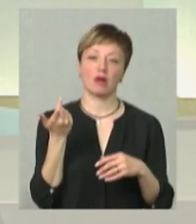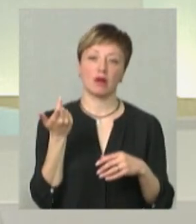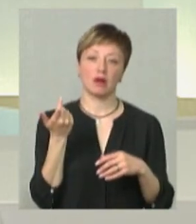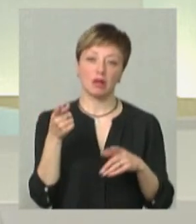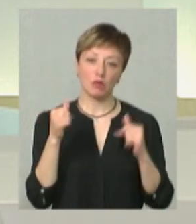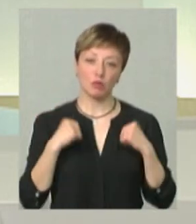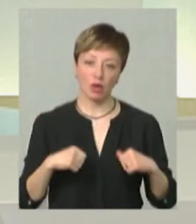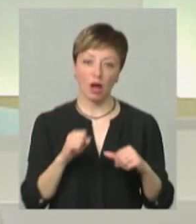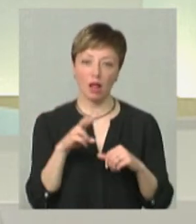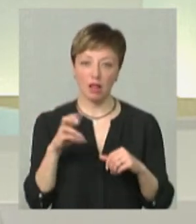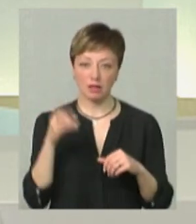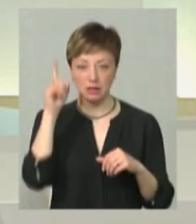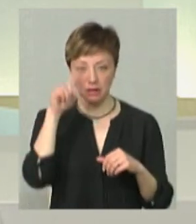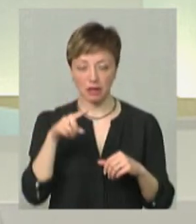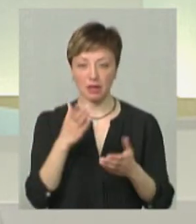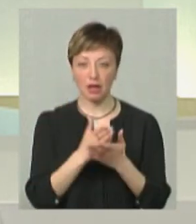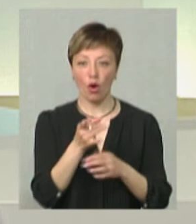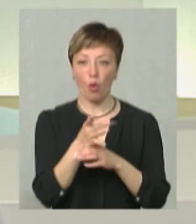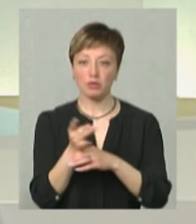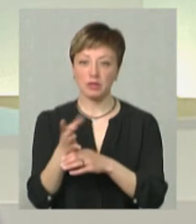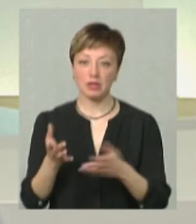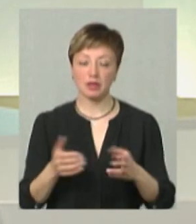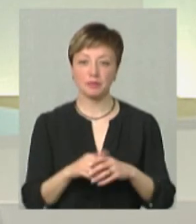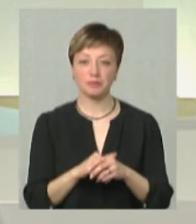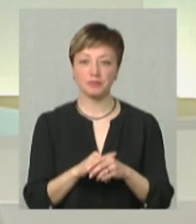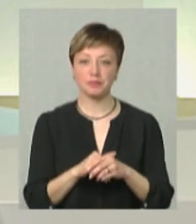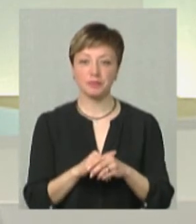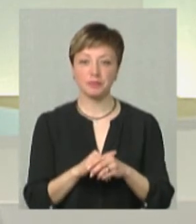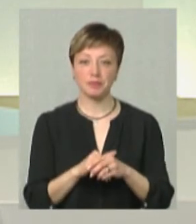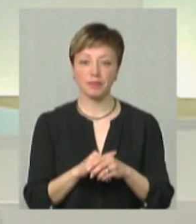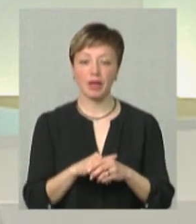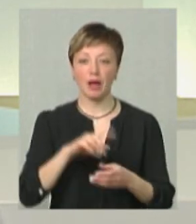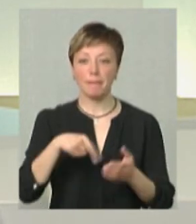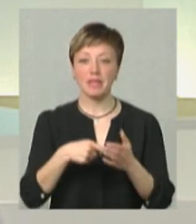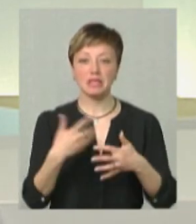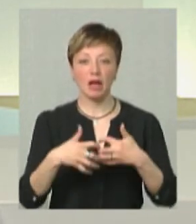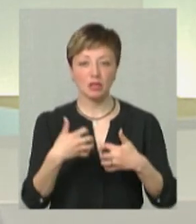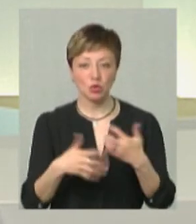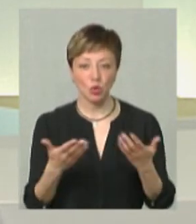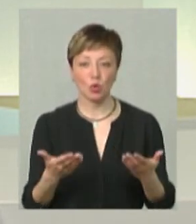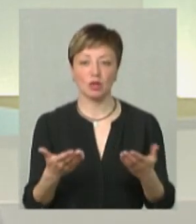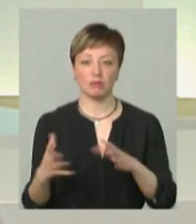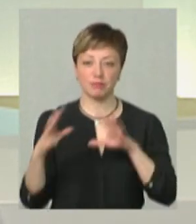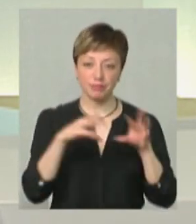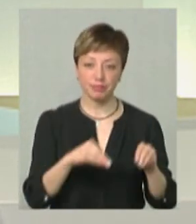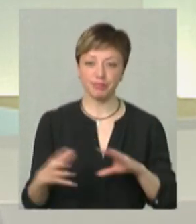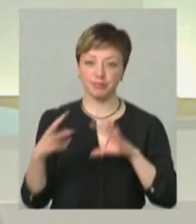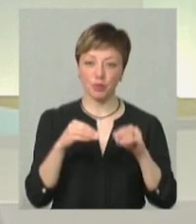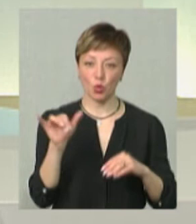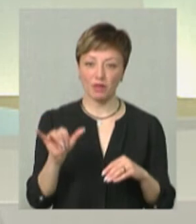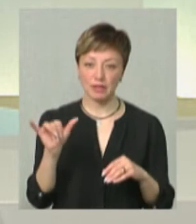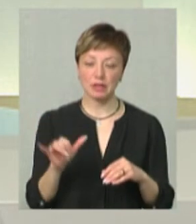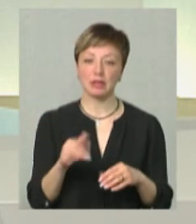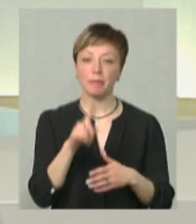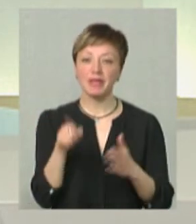начебто спокійно, але ви ж знаєте всі, що там є обстріли. Це, наприклад, з міста Херсона. І, звичайно,